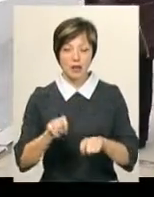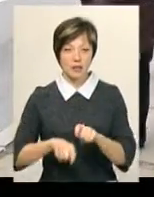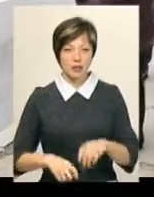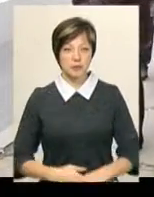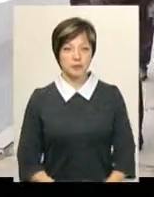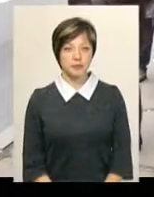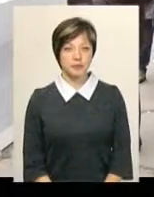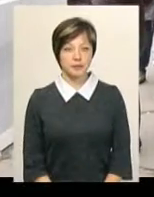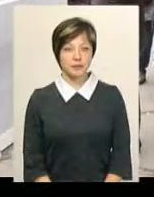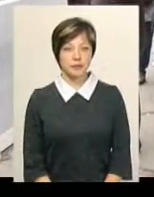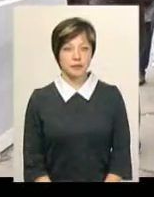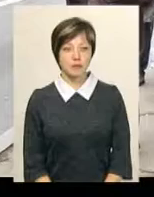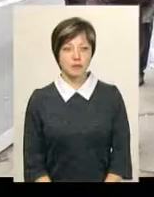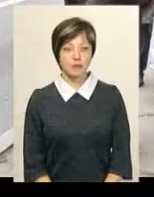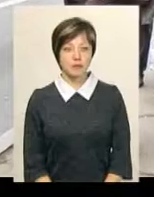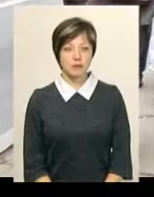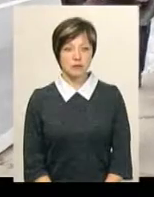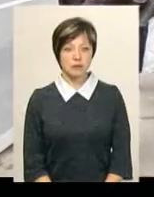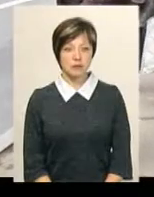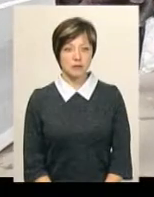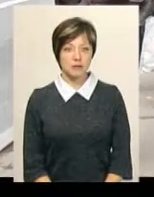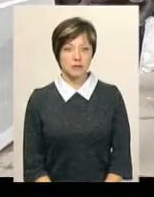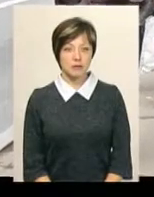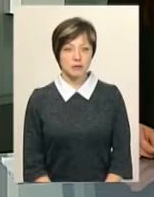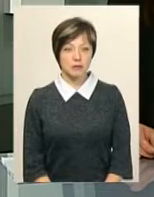Вікторія Зелінська, Дем'ян Цегольник, Новини, Поділля, Центр.